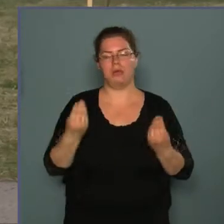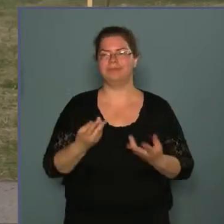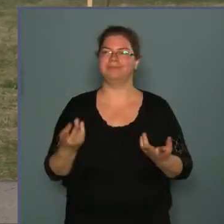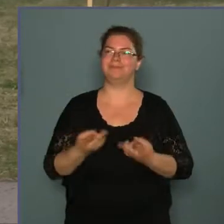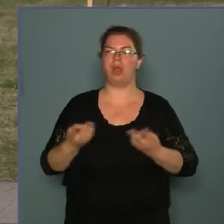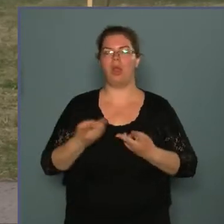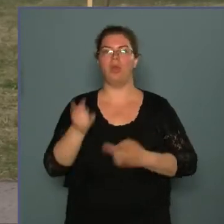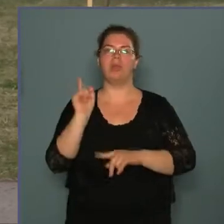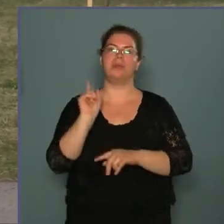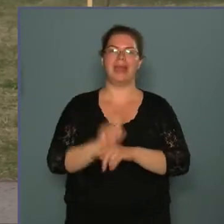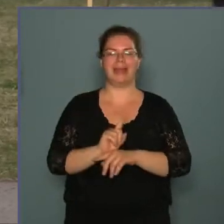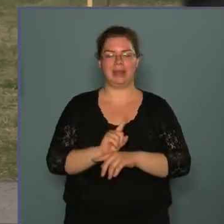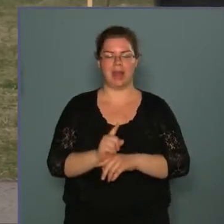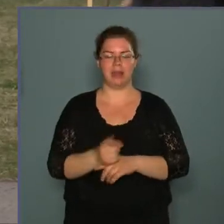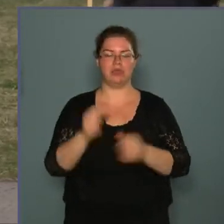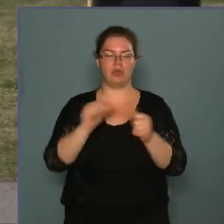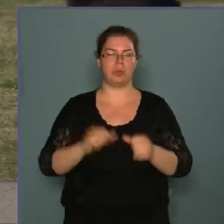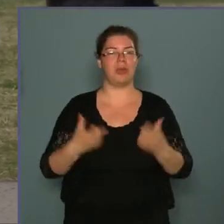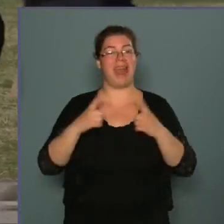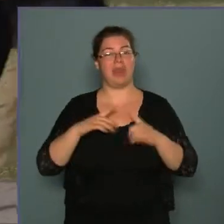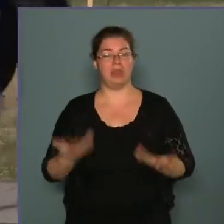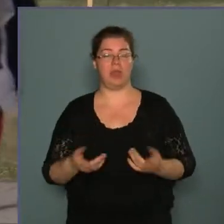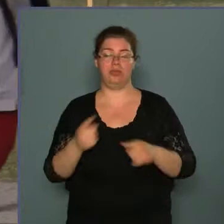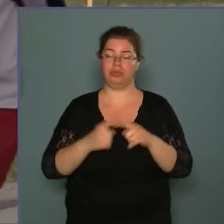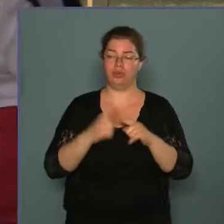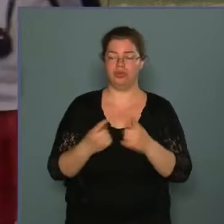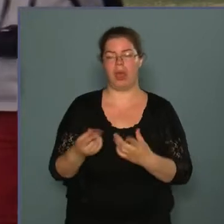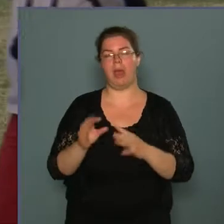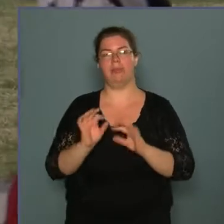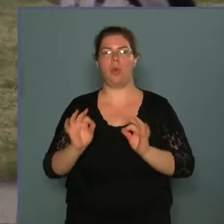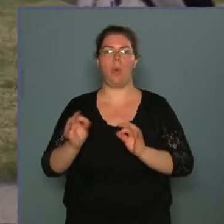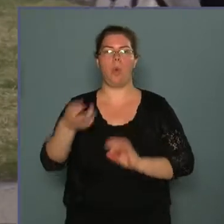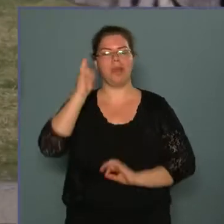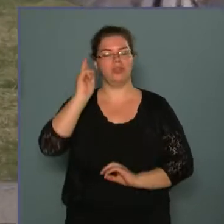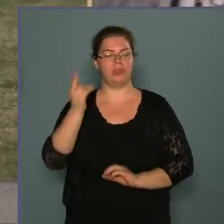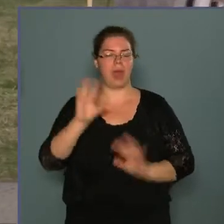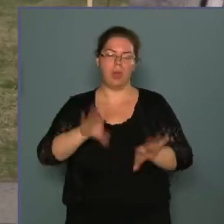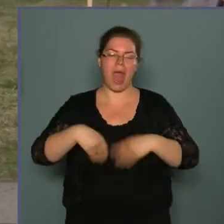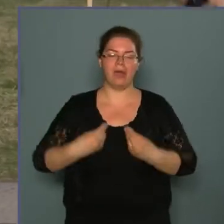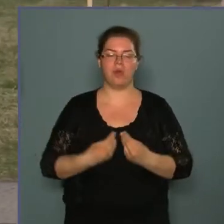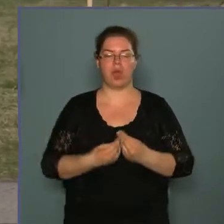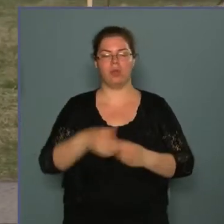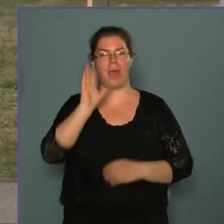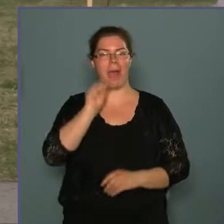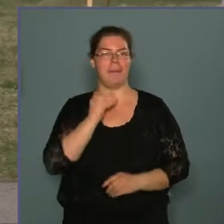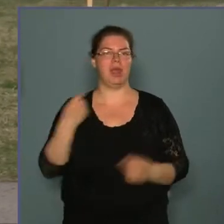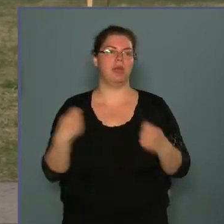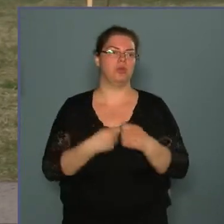szoborállítás egy-egy kisebb, egymás tagjait jól ismerő, elfogadó emberek